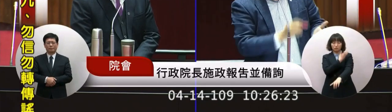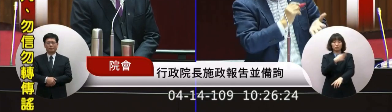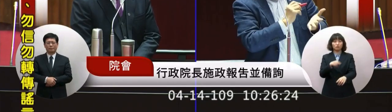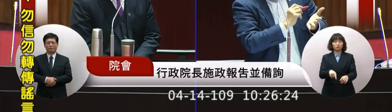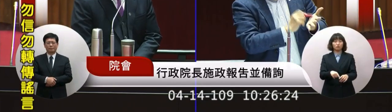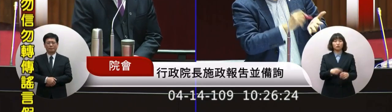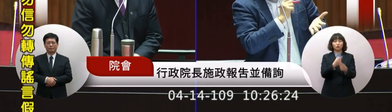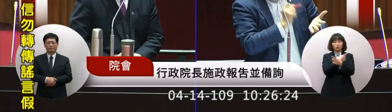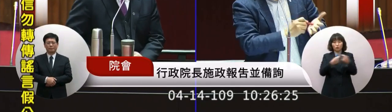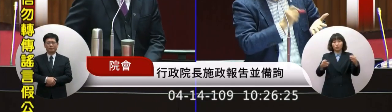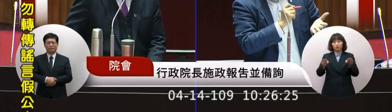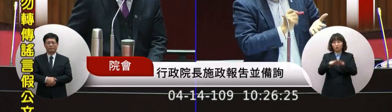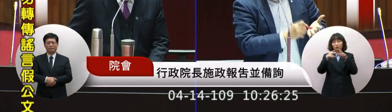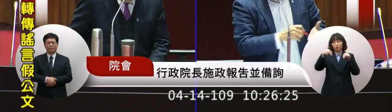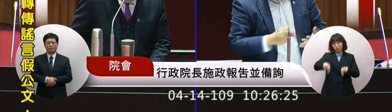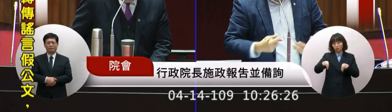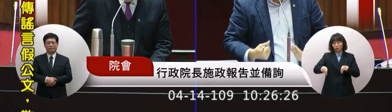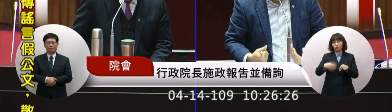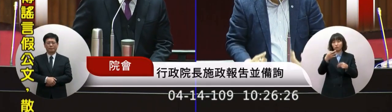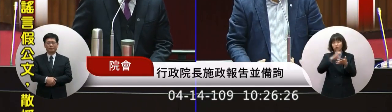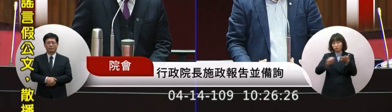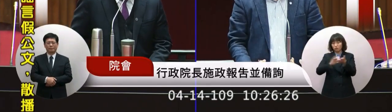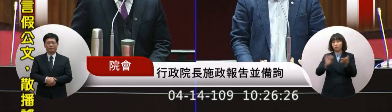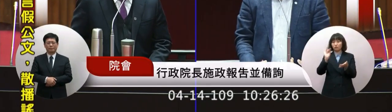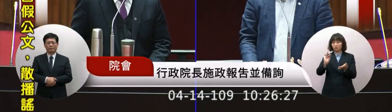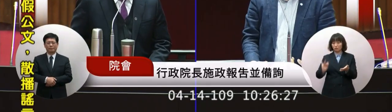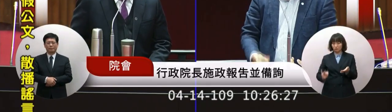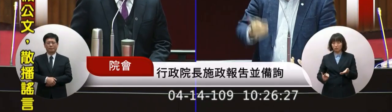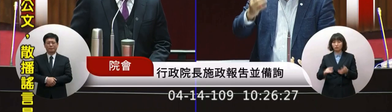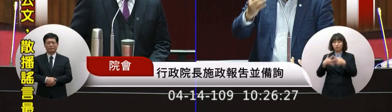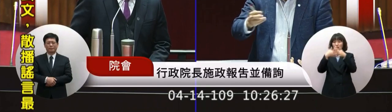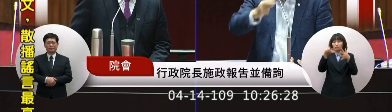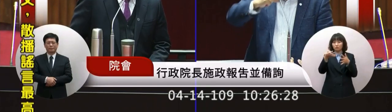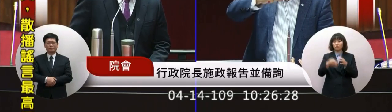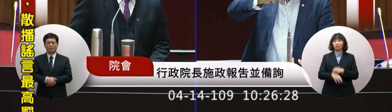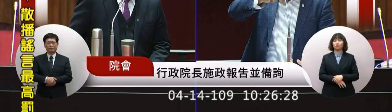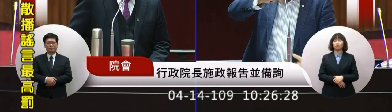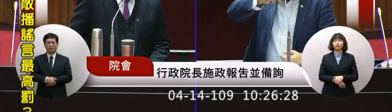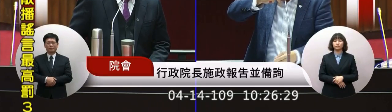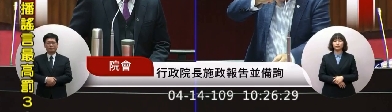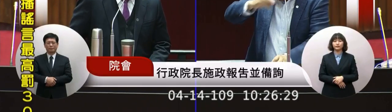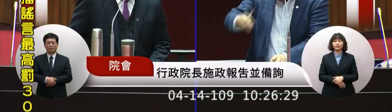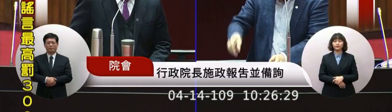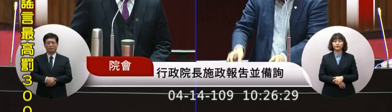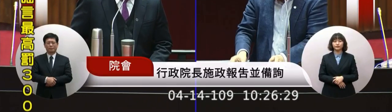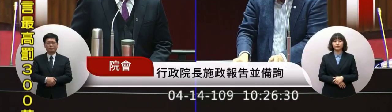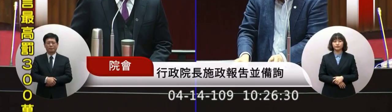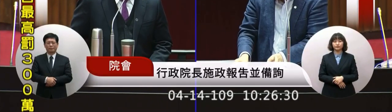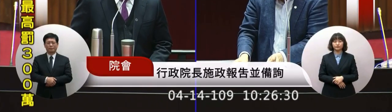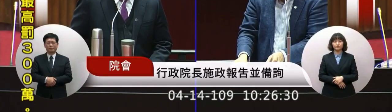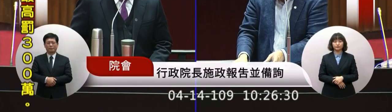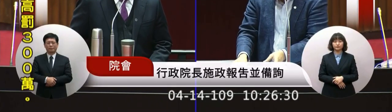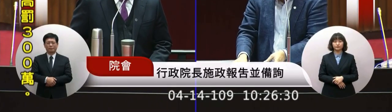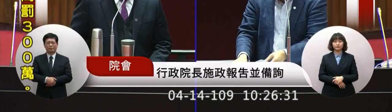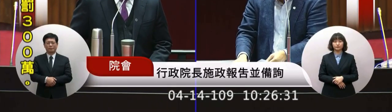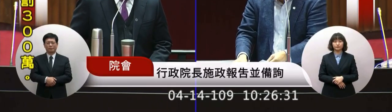以後大家再開始簽了扣一百結果好了現在呢我們